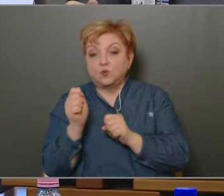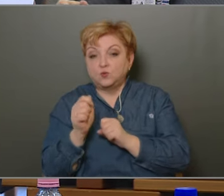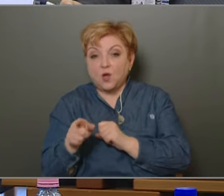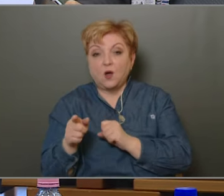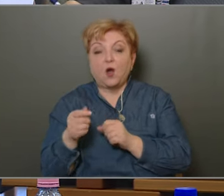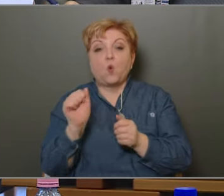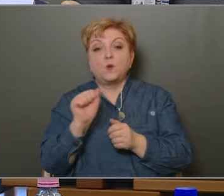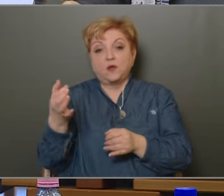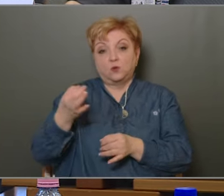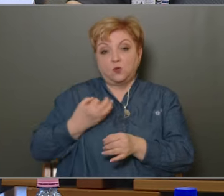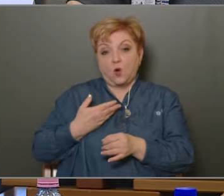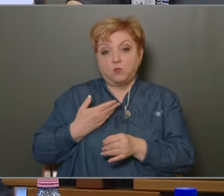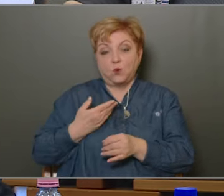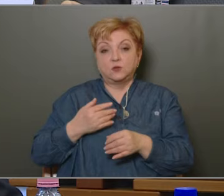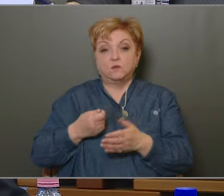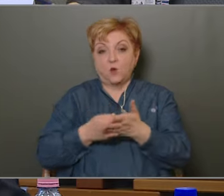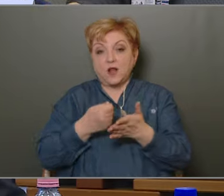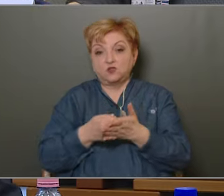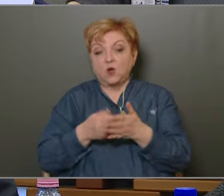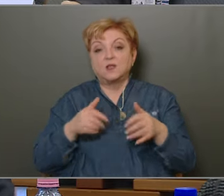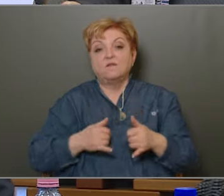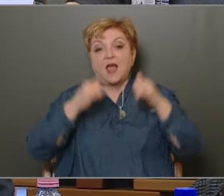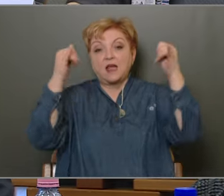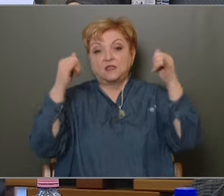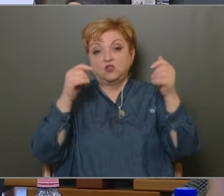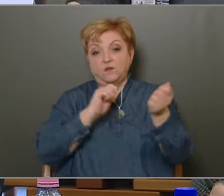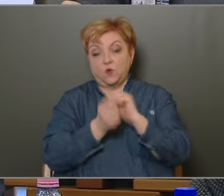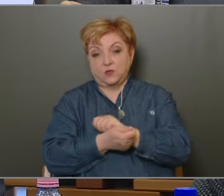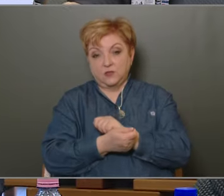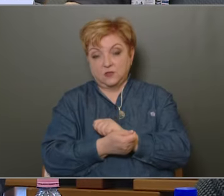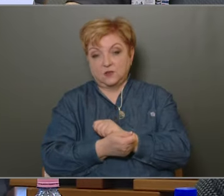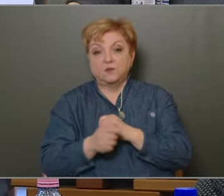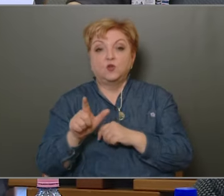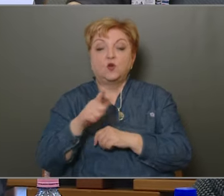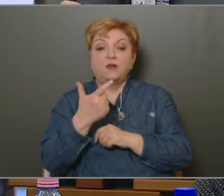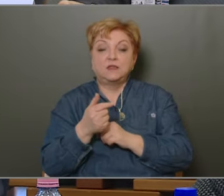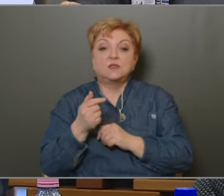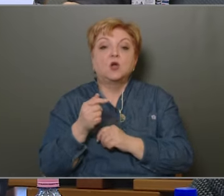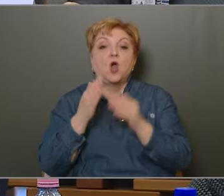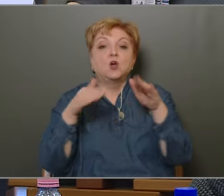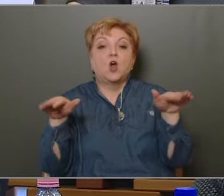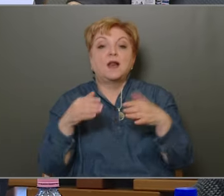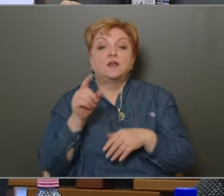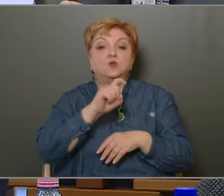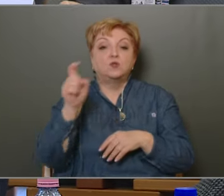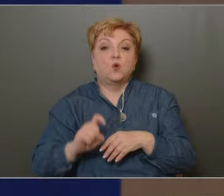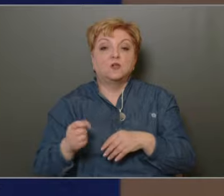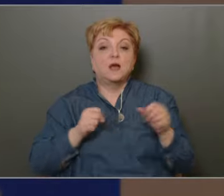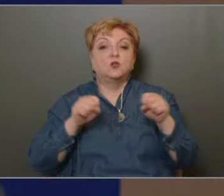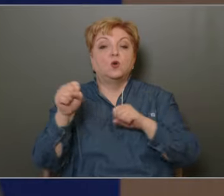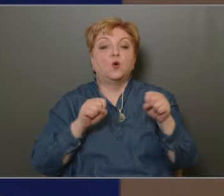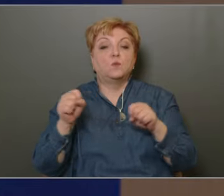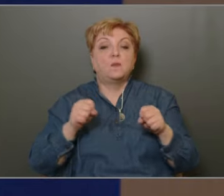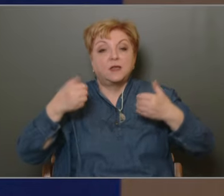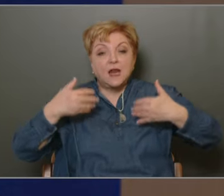innováció fejlesztésére fordítanak. Következő napi rendelőtti hozzán szóló Karácsony Zoltán, kormánypárti lendülettel két